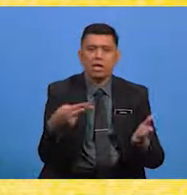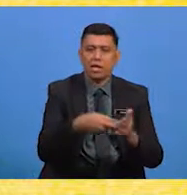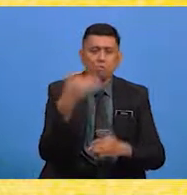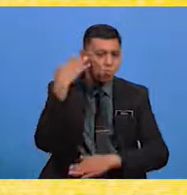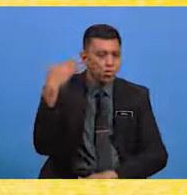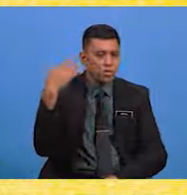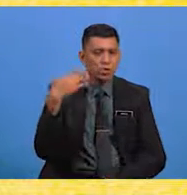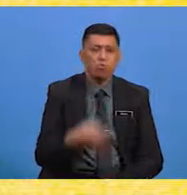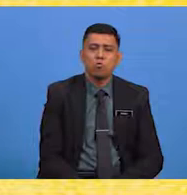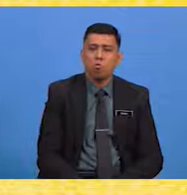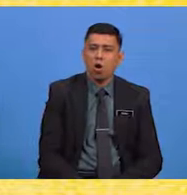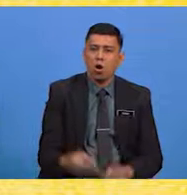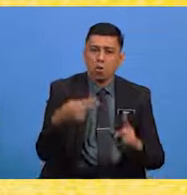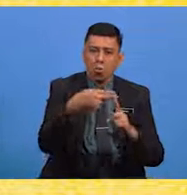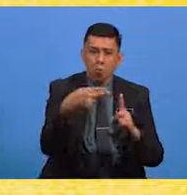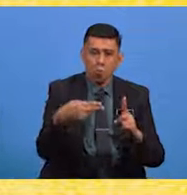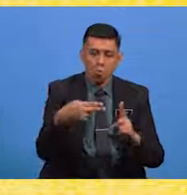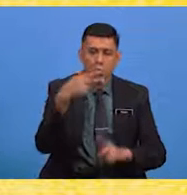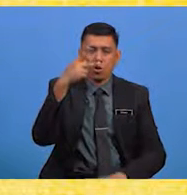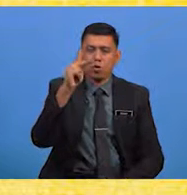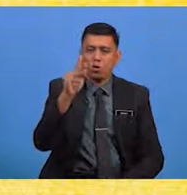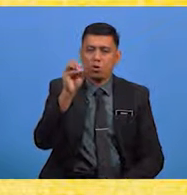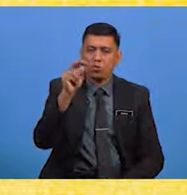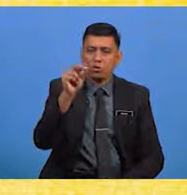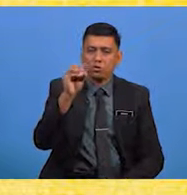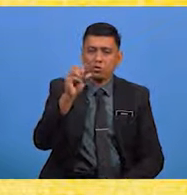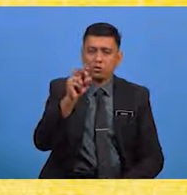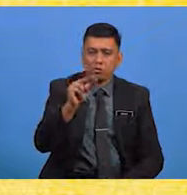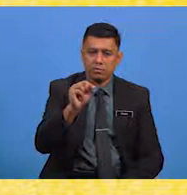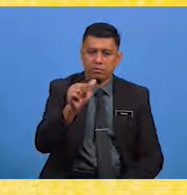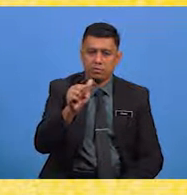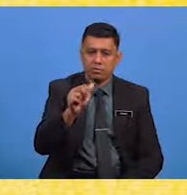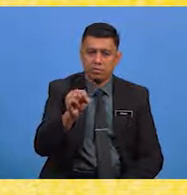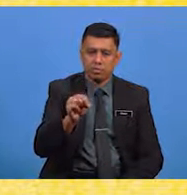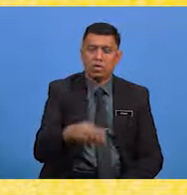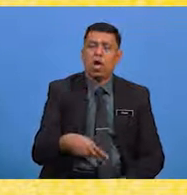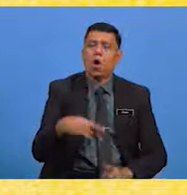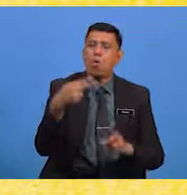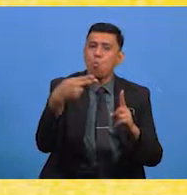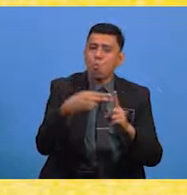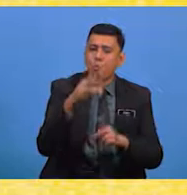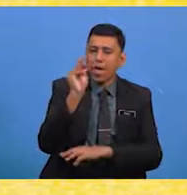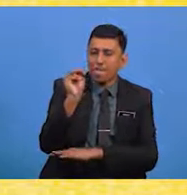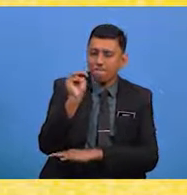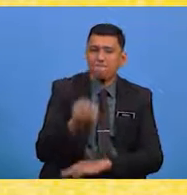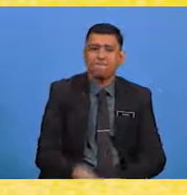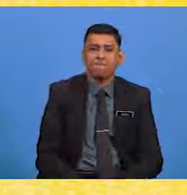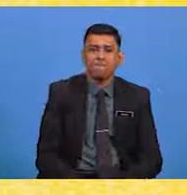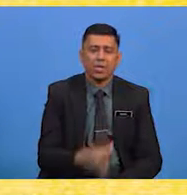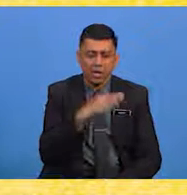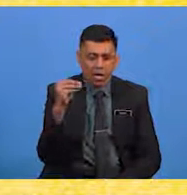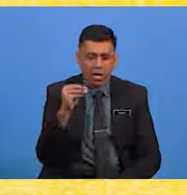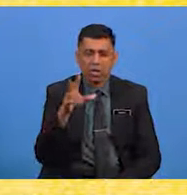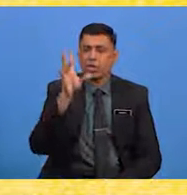perulangan bunyi huruf konsonan Bagi aliterasi, iaitu konsonan M Dan